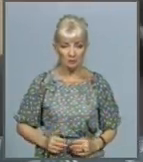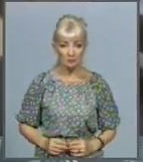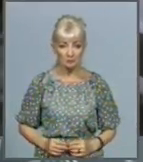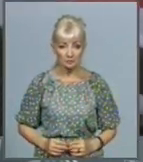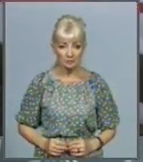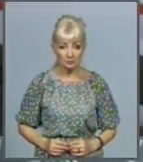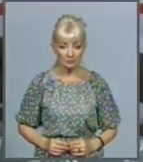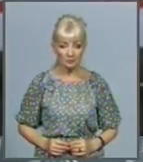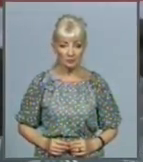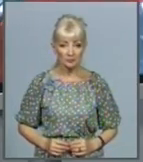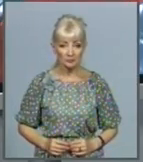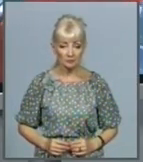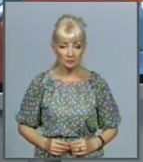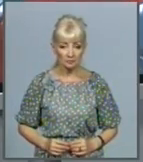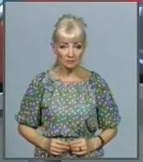Звісті.